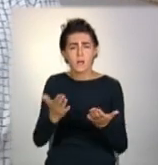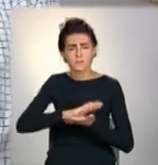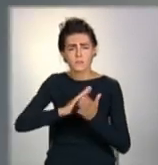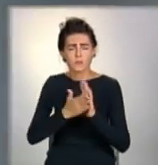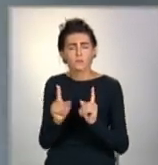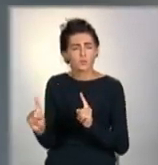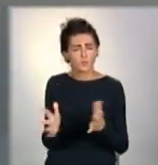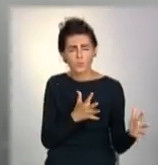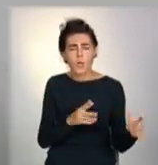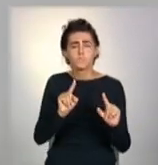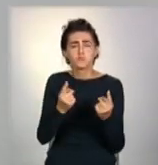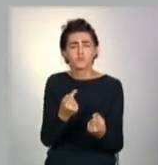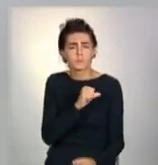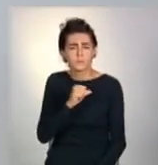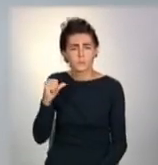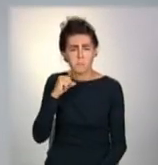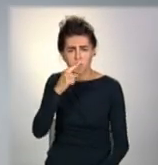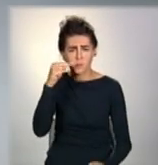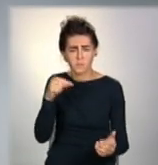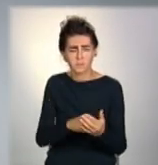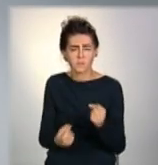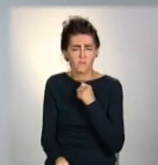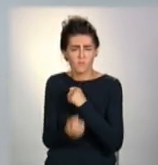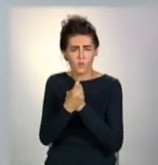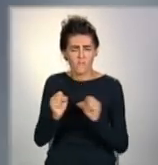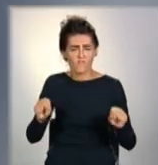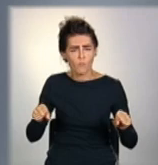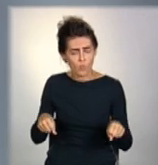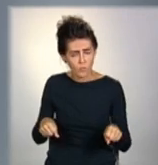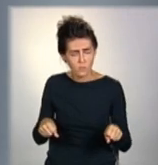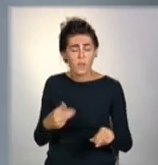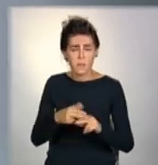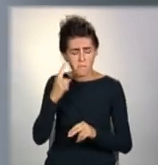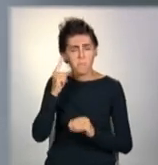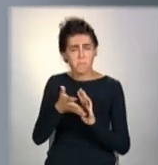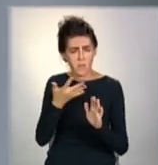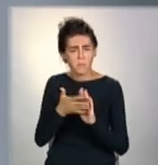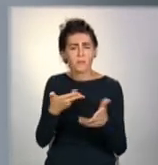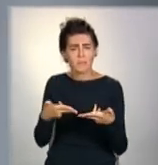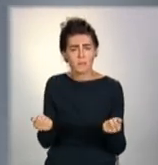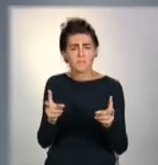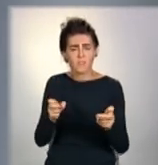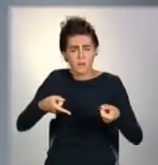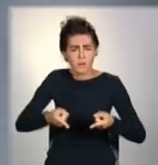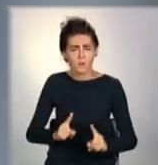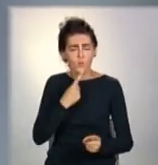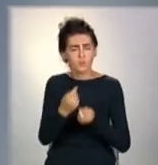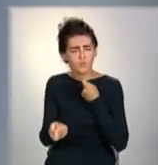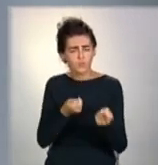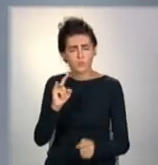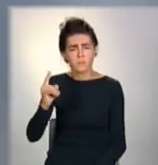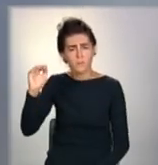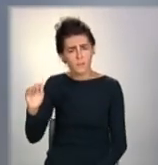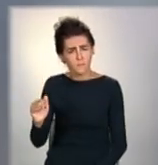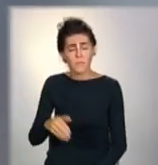відбулася, чому саме такий випадок став можливий. Ми розуміємо, що це реальна небезпека для дитини.